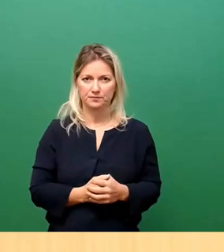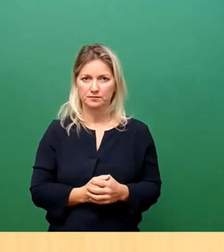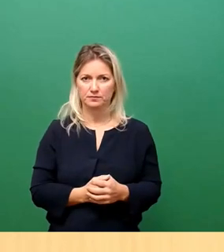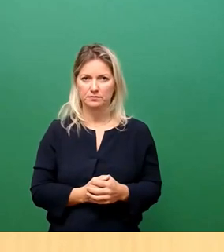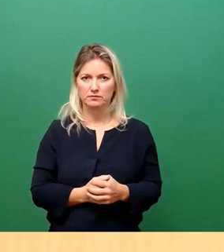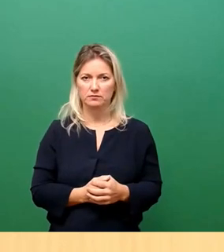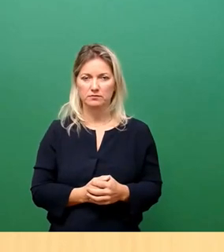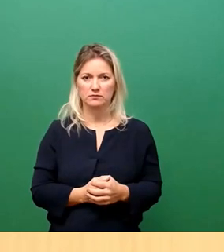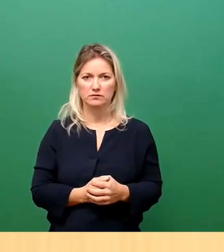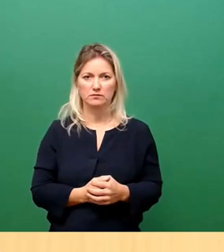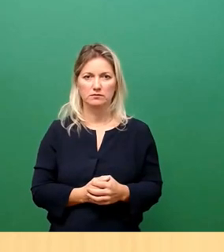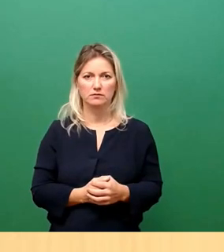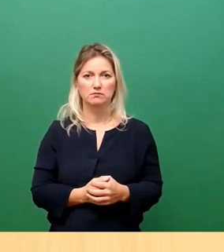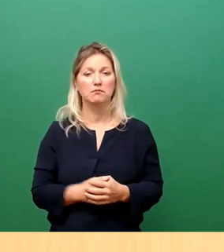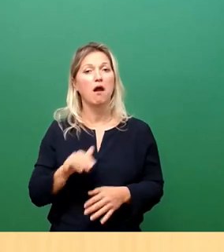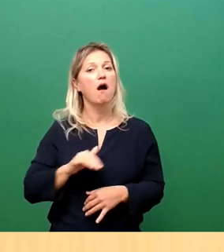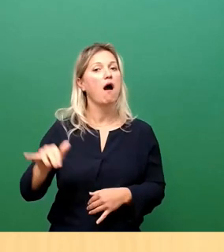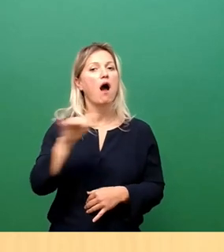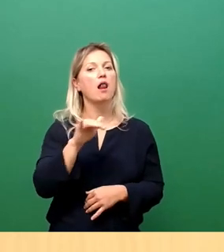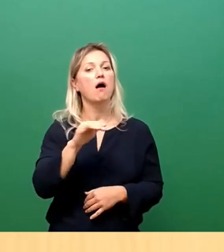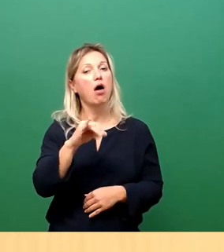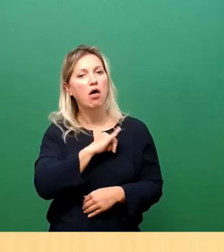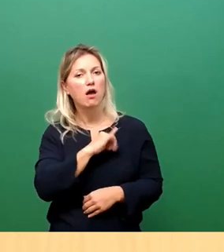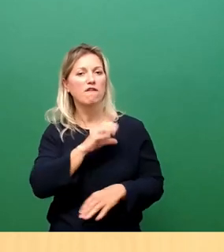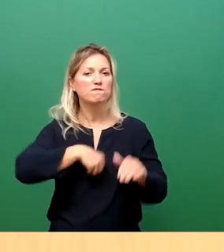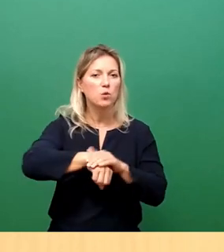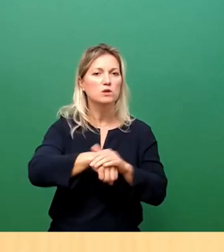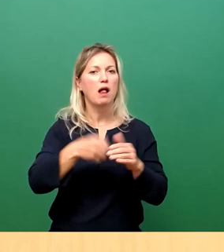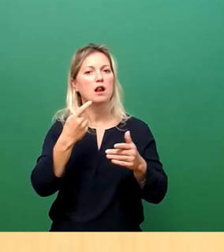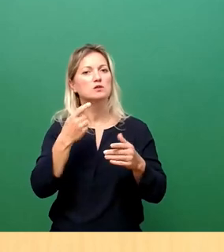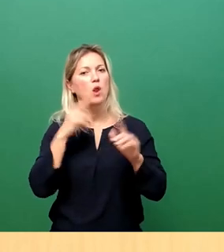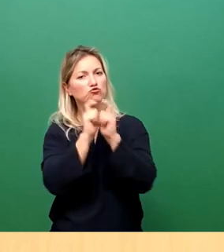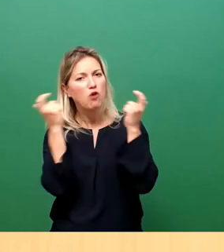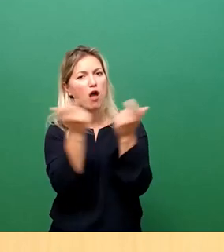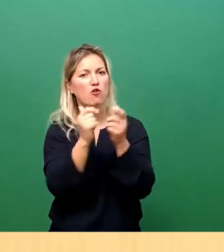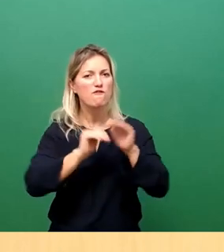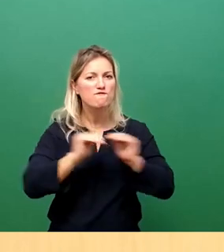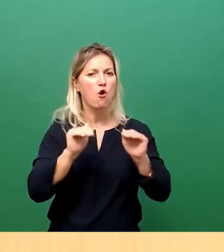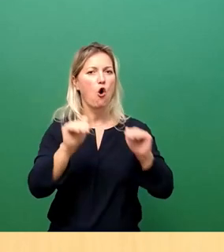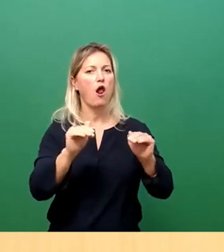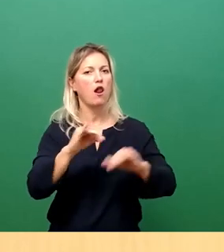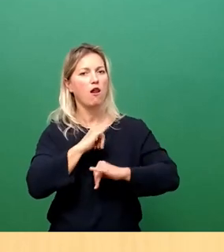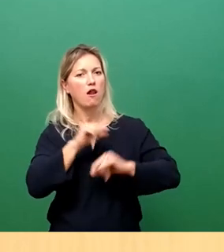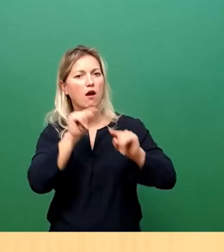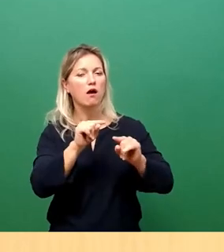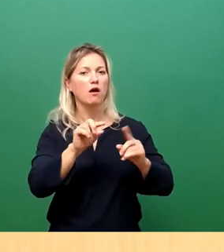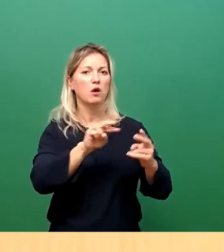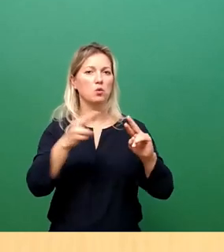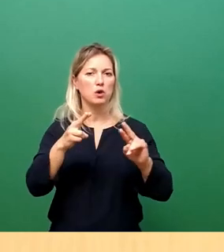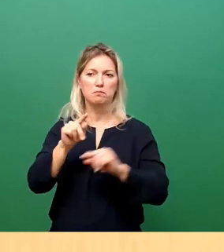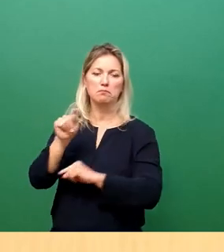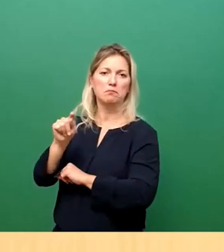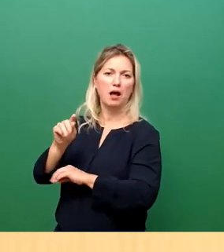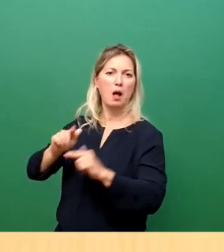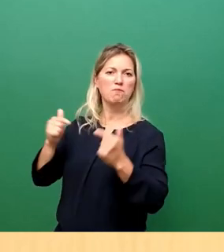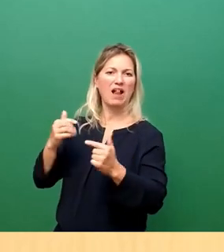macht, Fußball in vollbesetzten Stadien stattfinden, werden Pflegekräfte und wollen wir Pflegekräfte